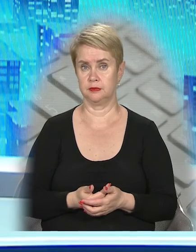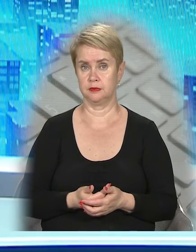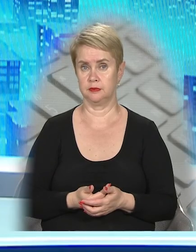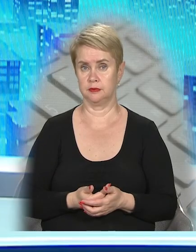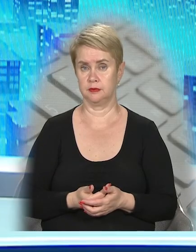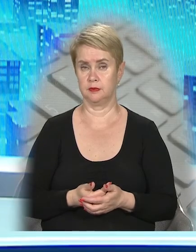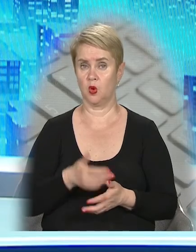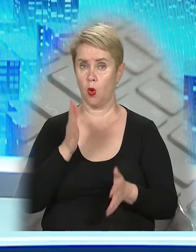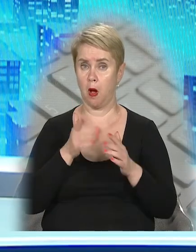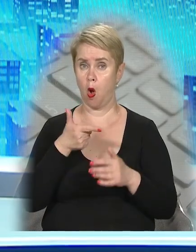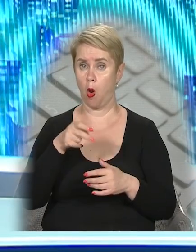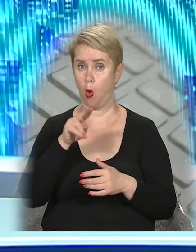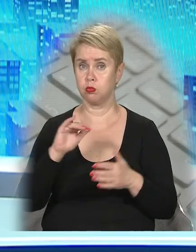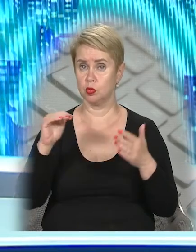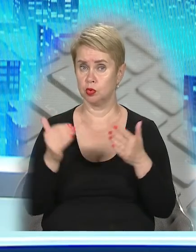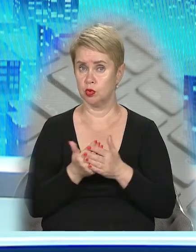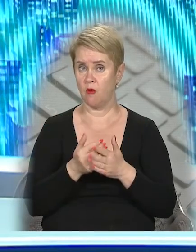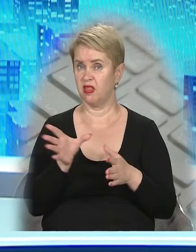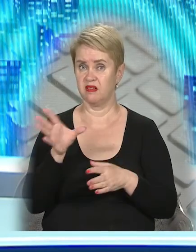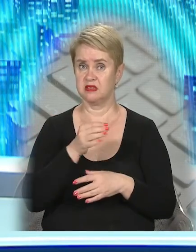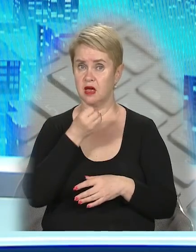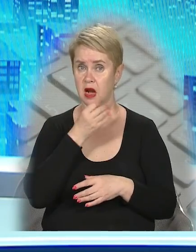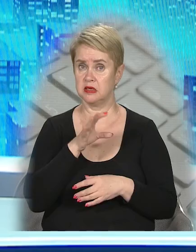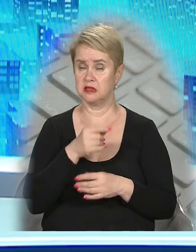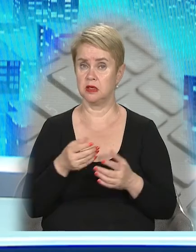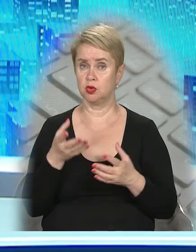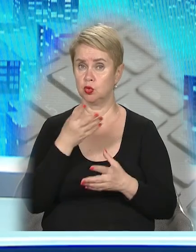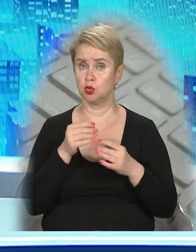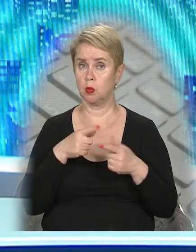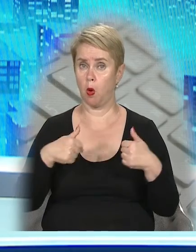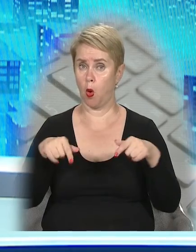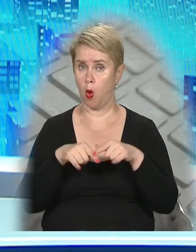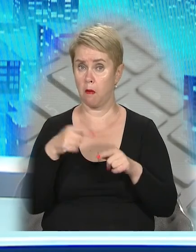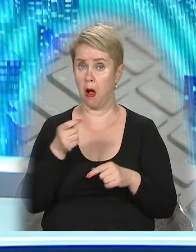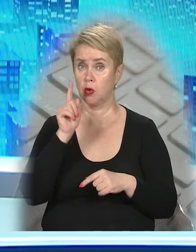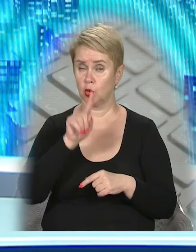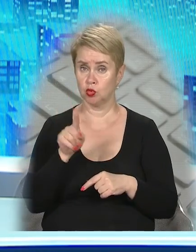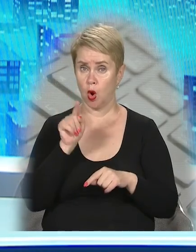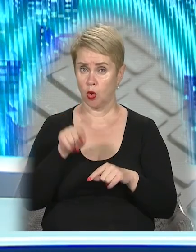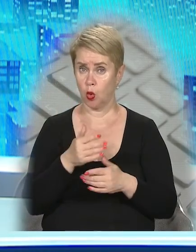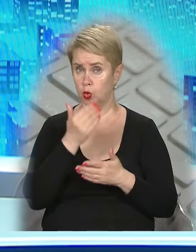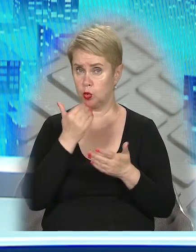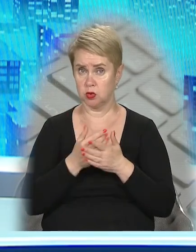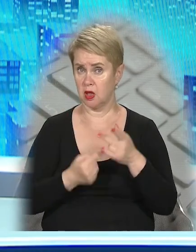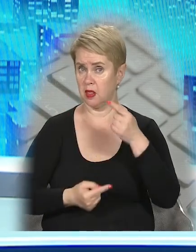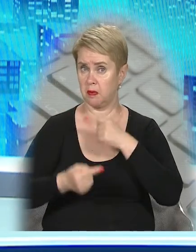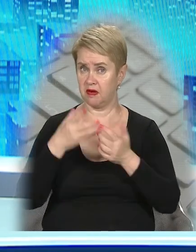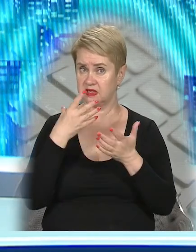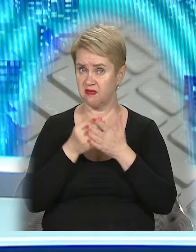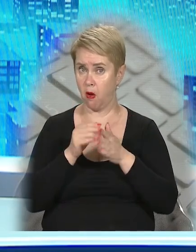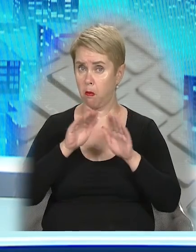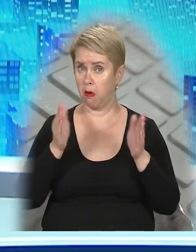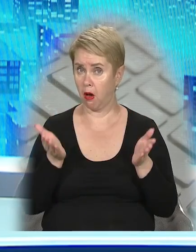У парку Глобу знов не все гаразд зі штучним озером. Мало того, що воно досі не повернулося у свої